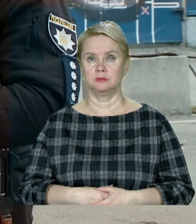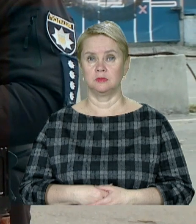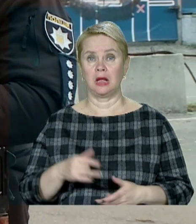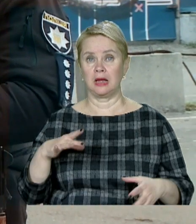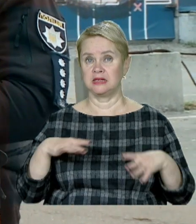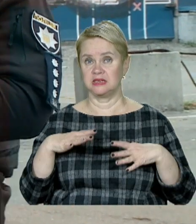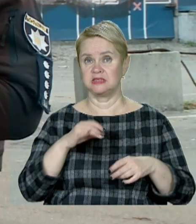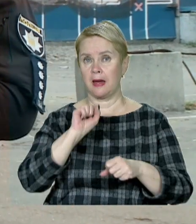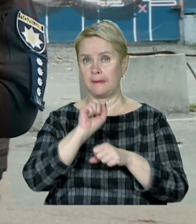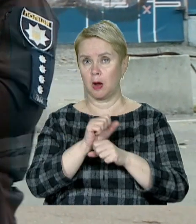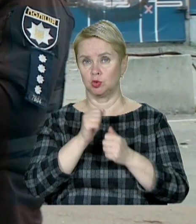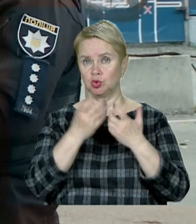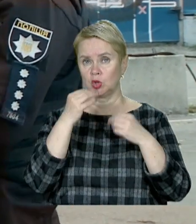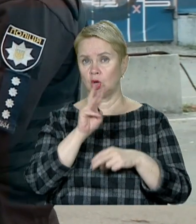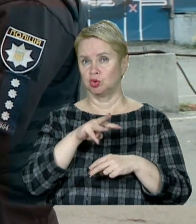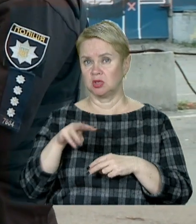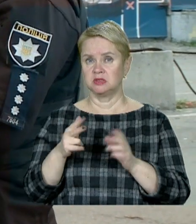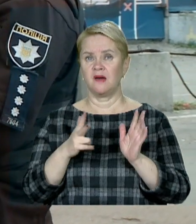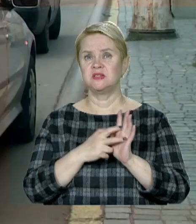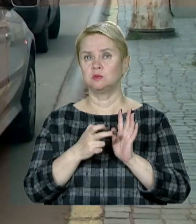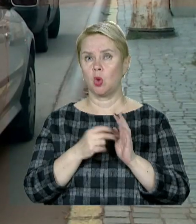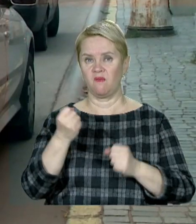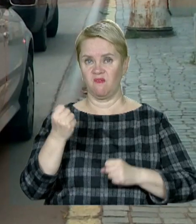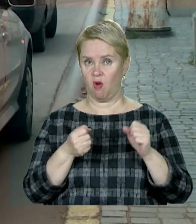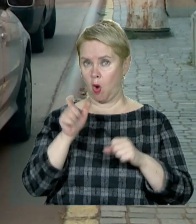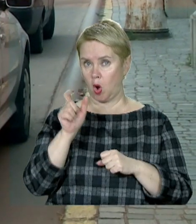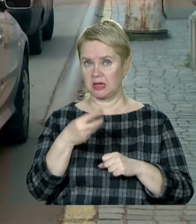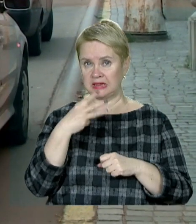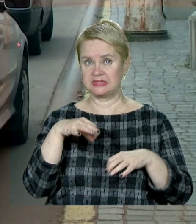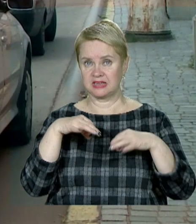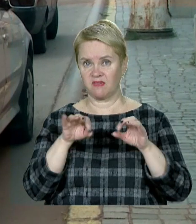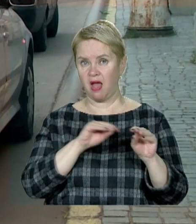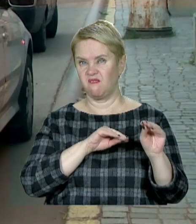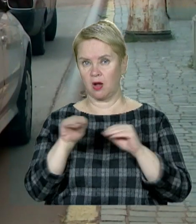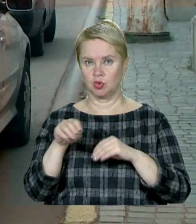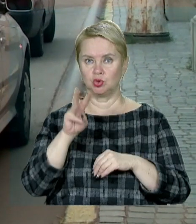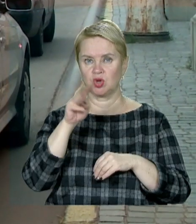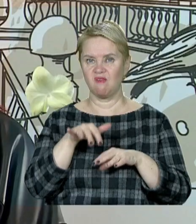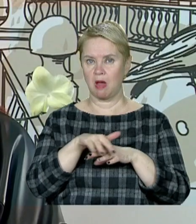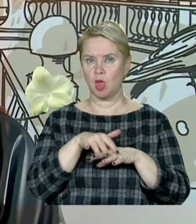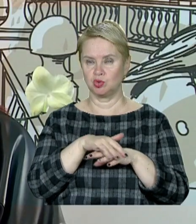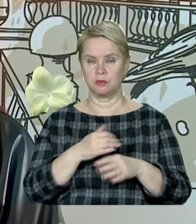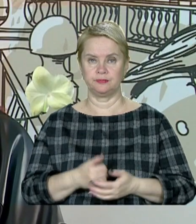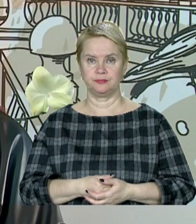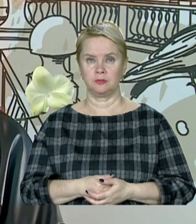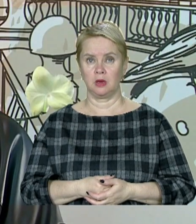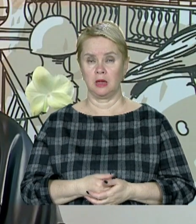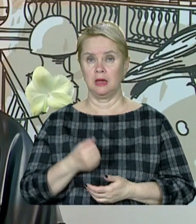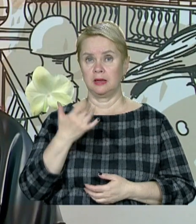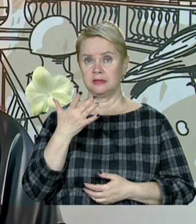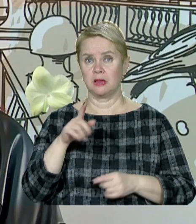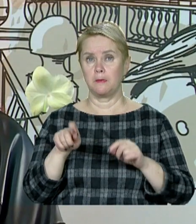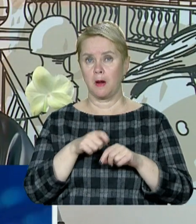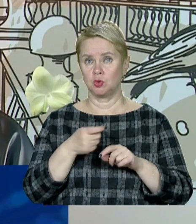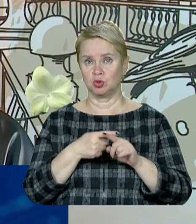Інспектори з паркування щодня штрафують за вісім сотень водіїв. Тридцять автівок евакуюють на штрафмайданчики. «Переважна кількість